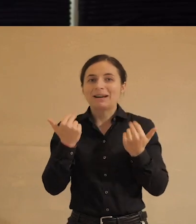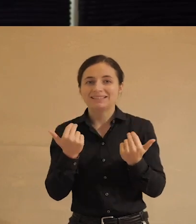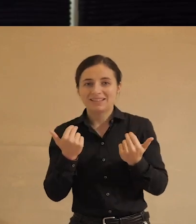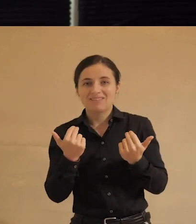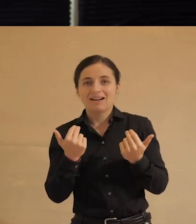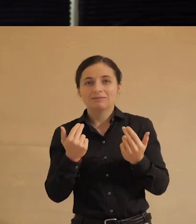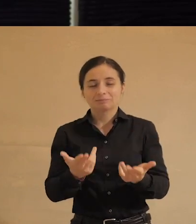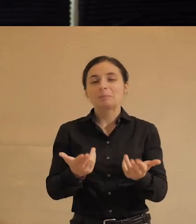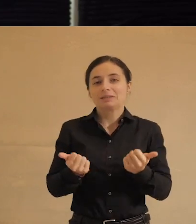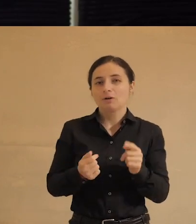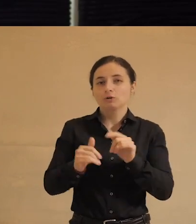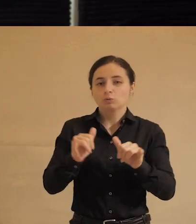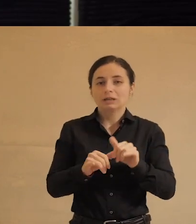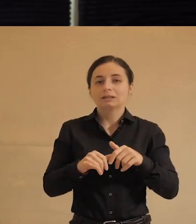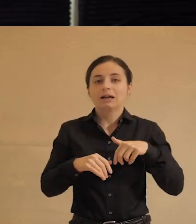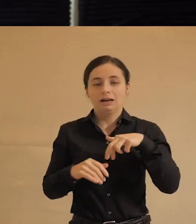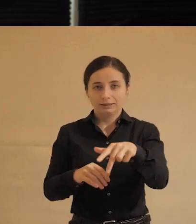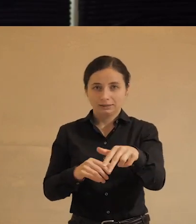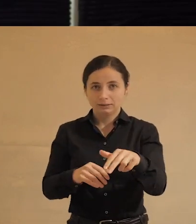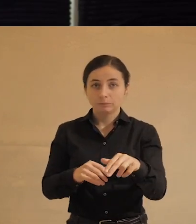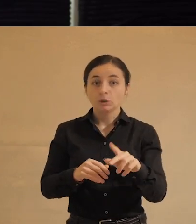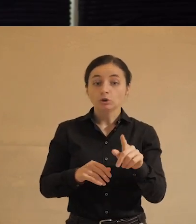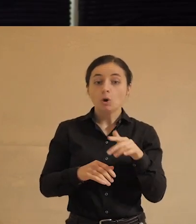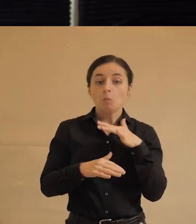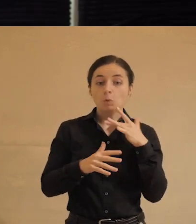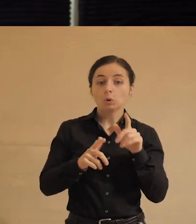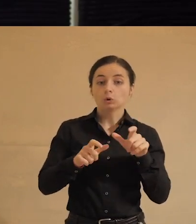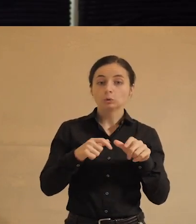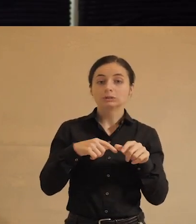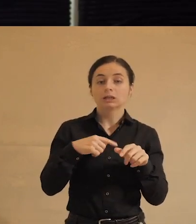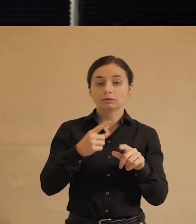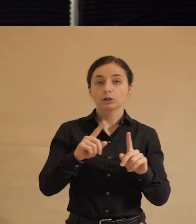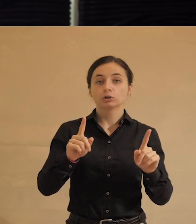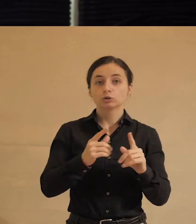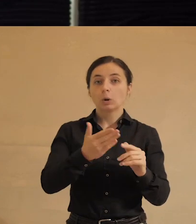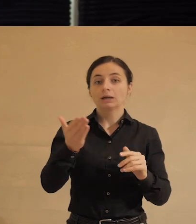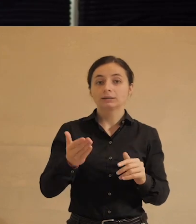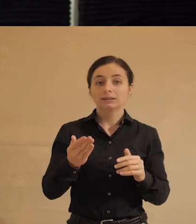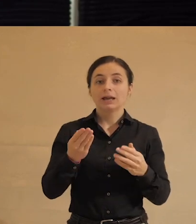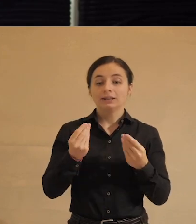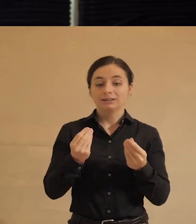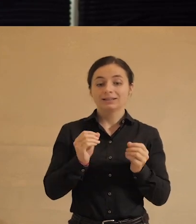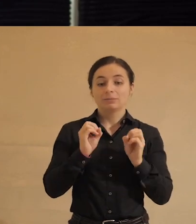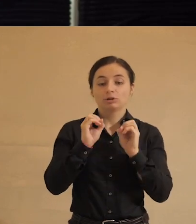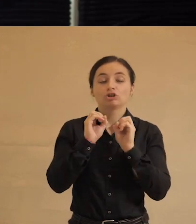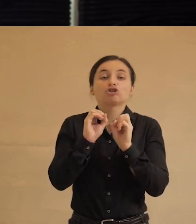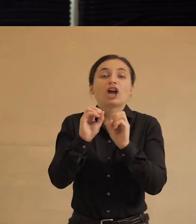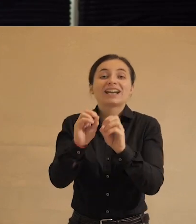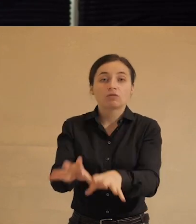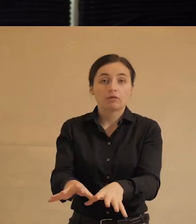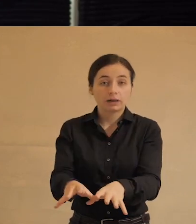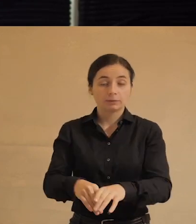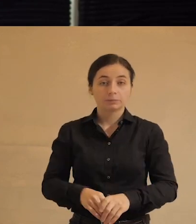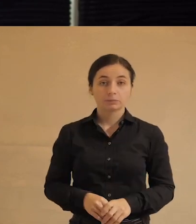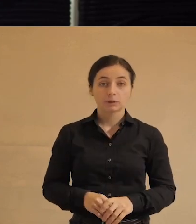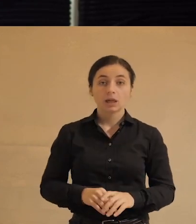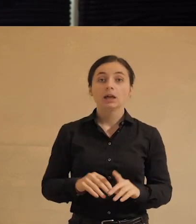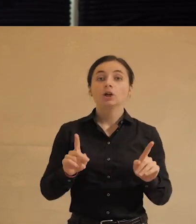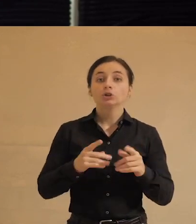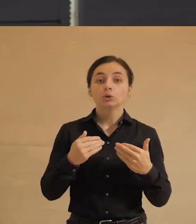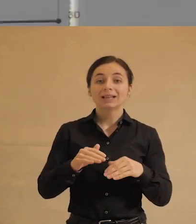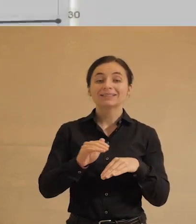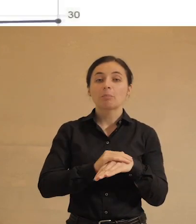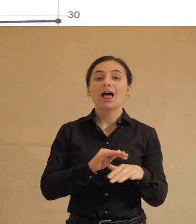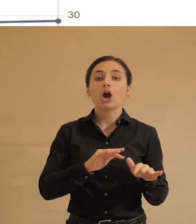протестовать, но многие люди говорят, что они жертвовали деньгами. Значит, вот смотрите, что у нас с динамикой